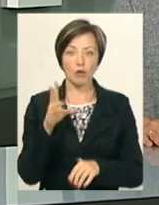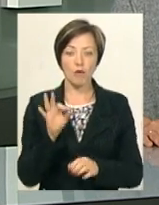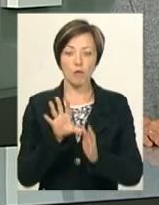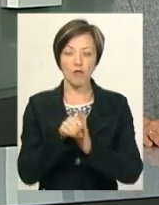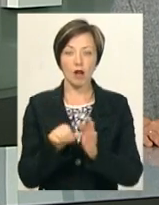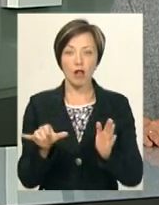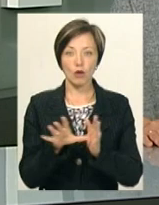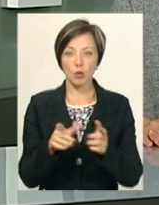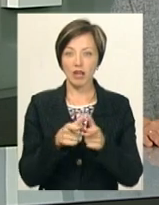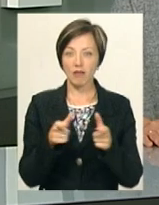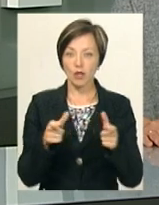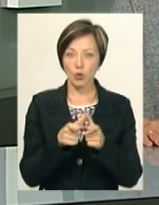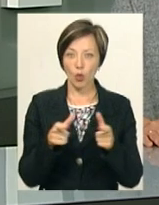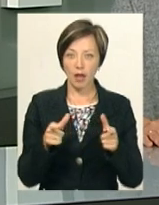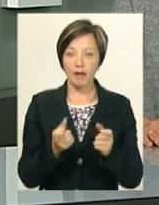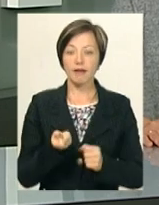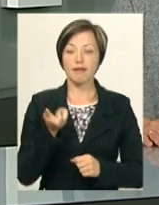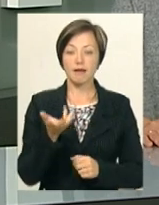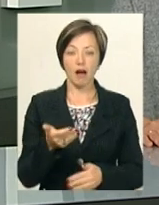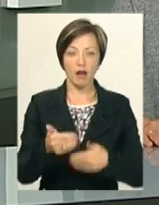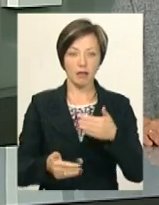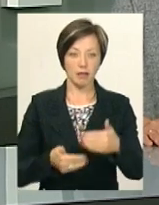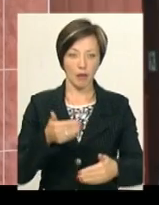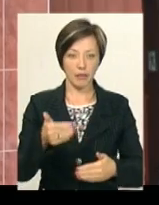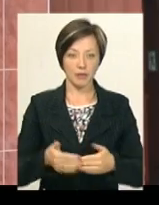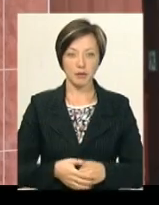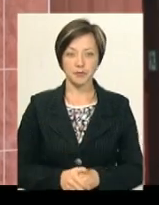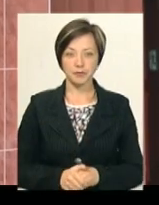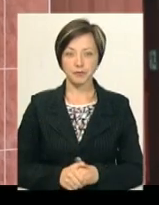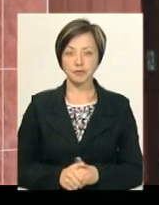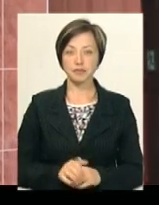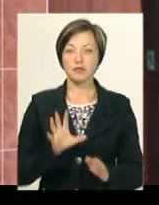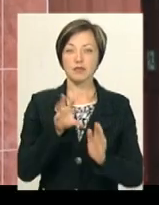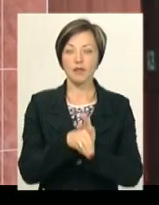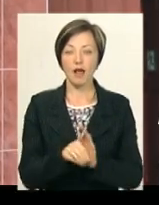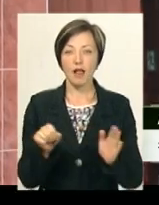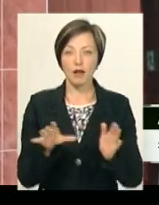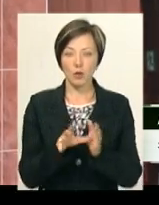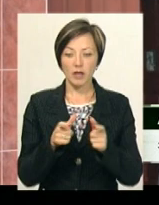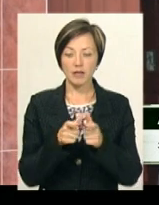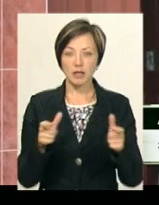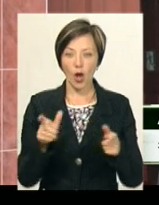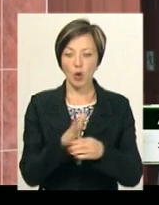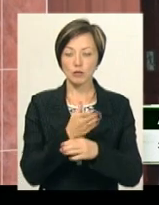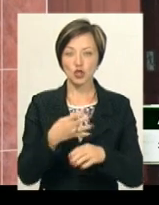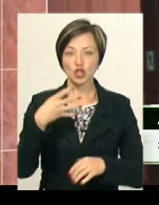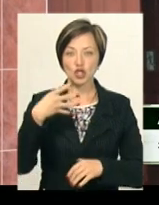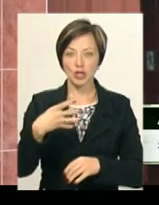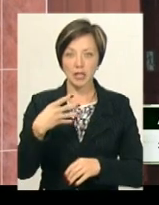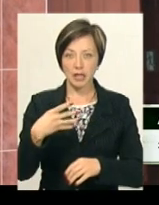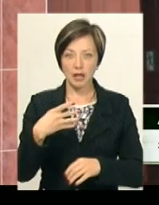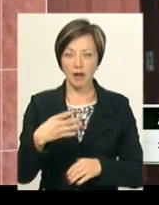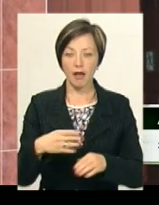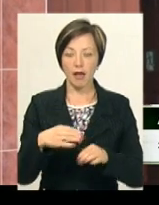електронний квиток в обласному центрі у кілька етапів. Впровадження електронного квитка буде розбите на 4 етапи, кожен етап по